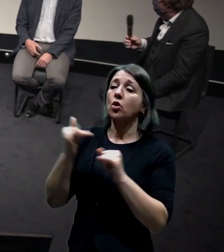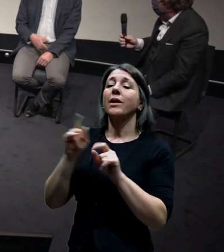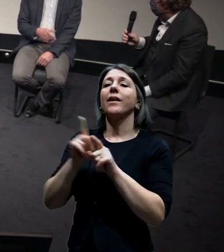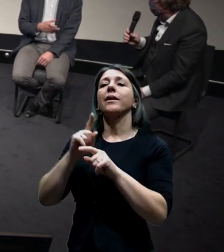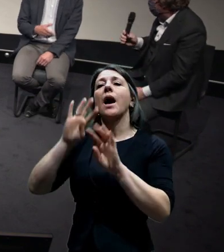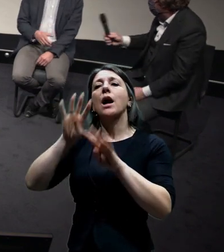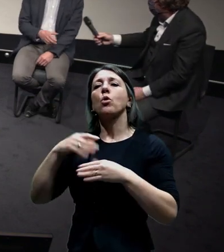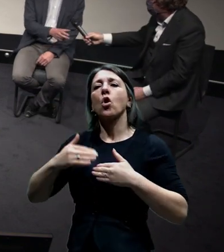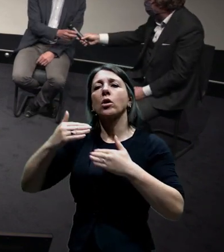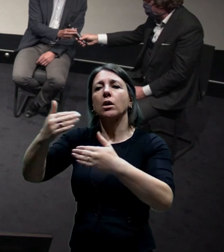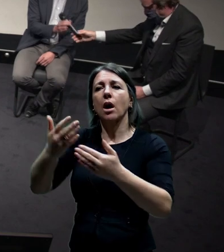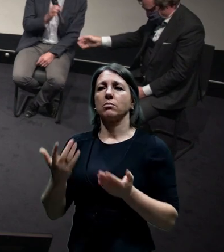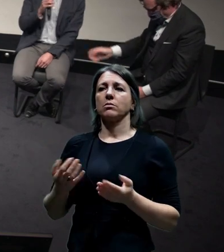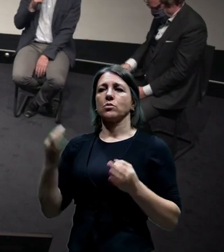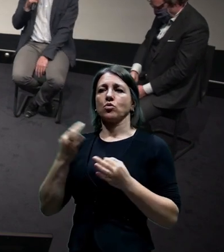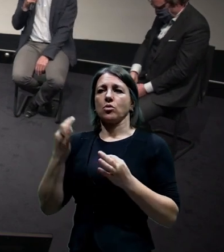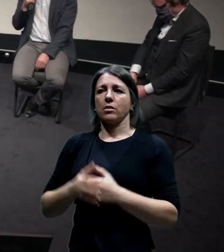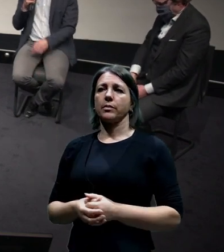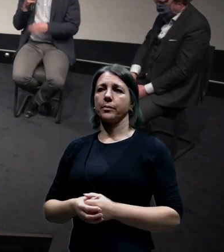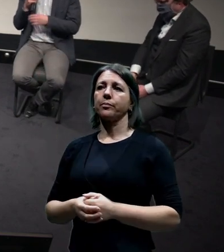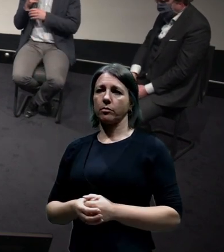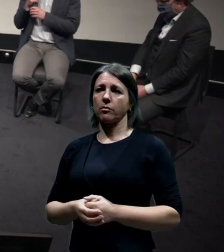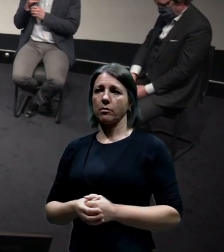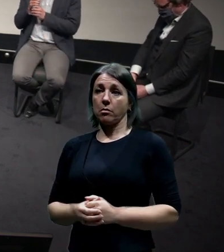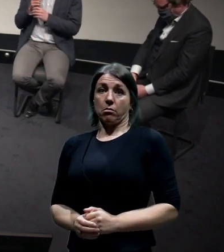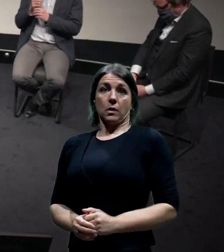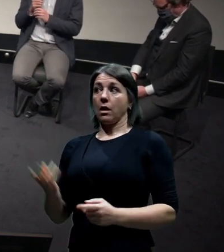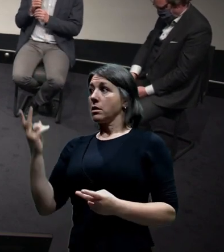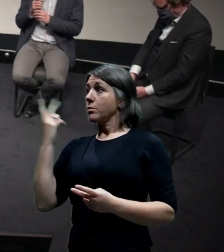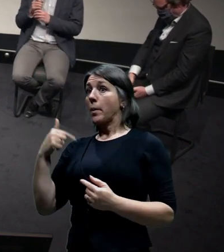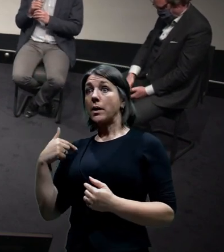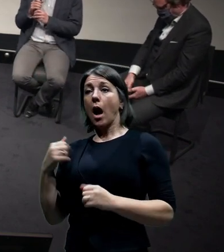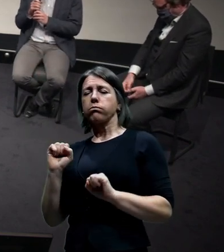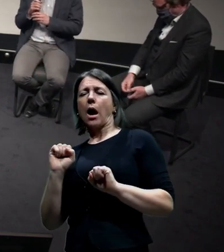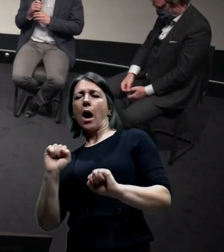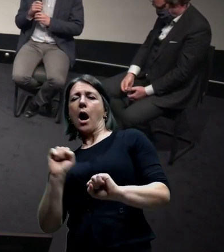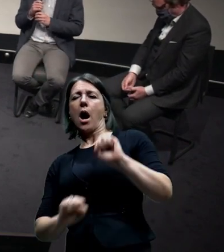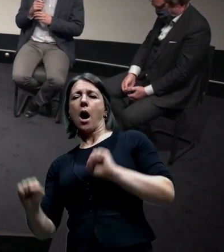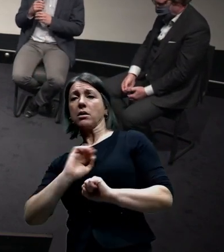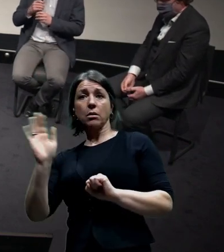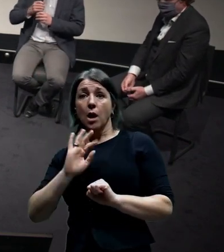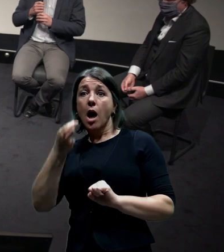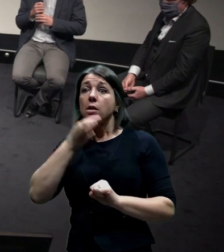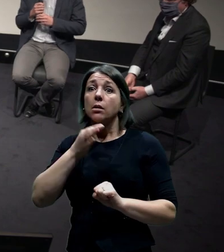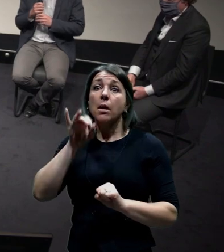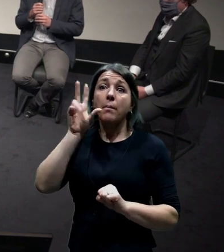u Matfyzu. My se určitě ničemu nebráníme. Pokud se najde technické řešení, tak